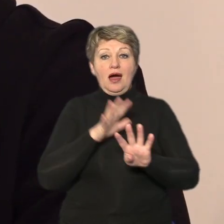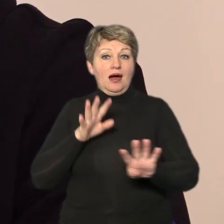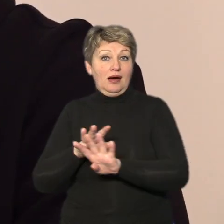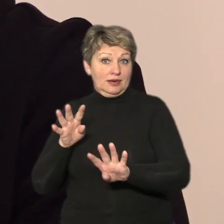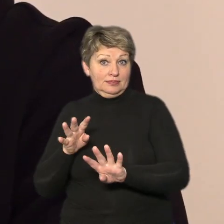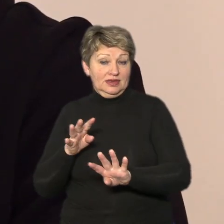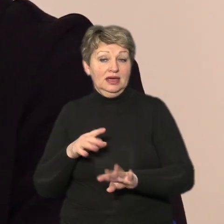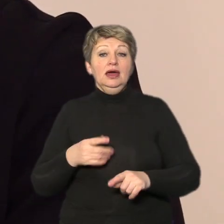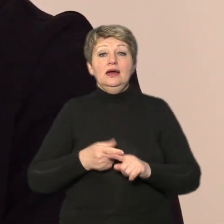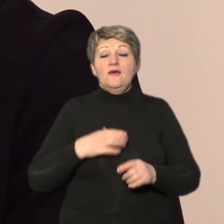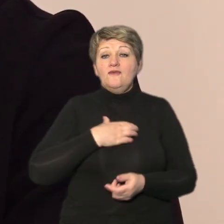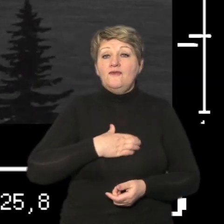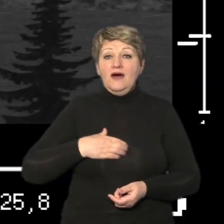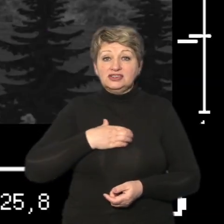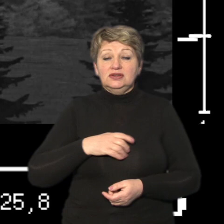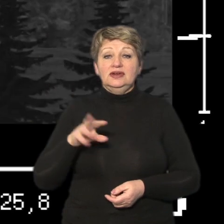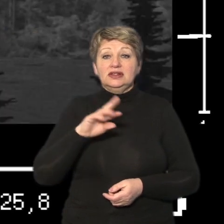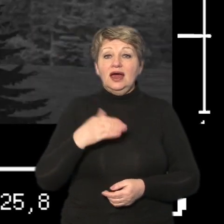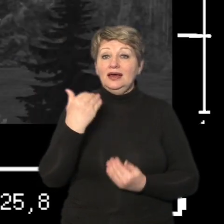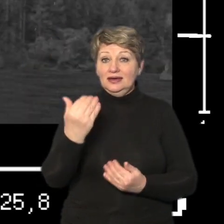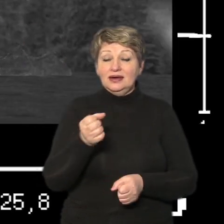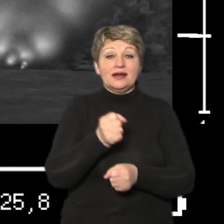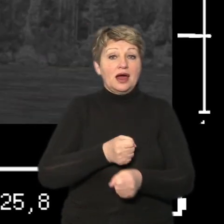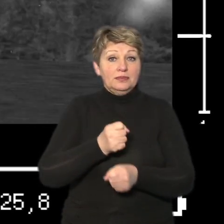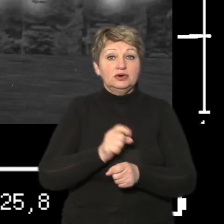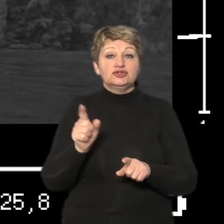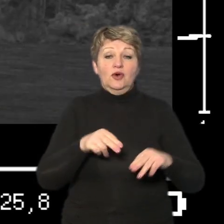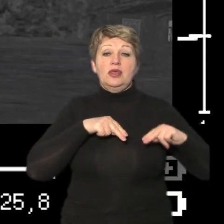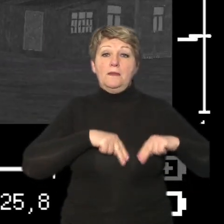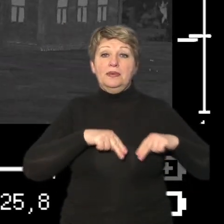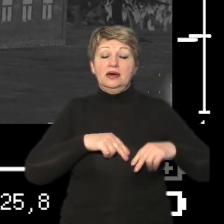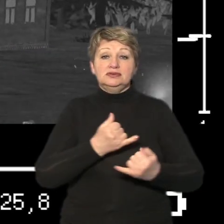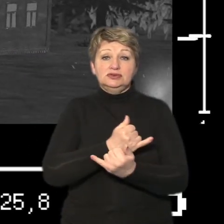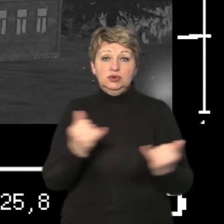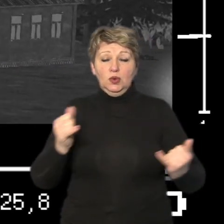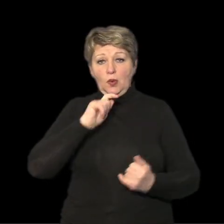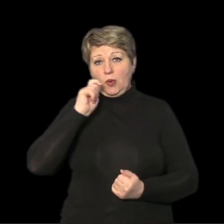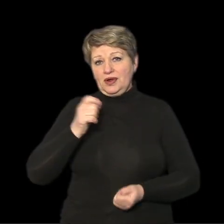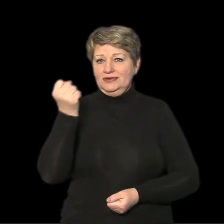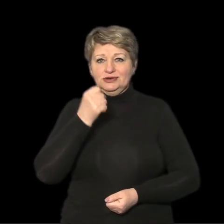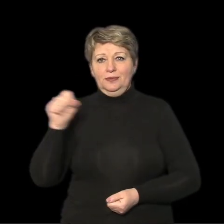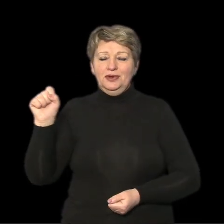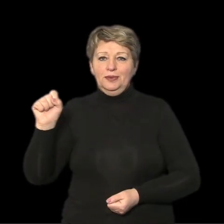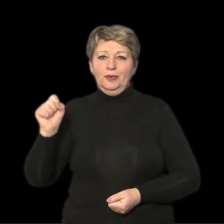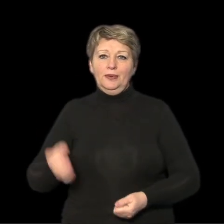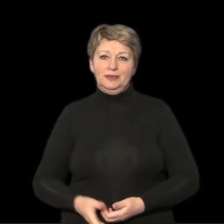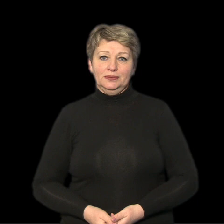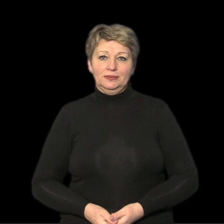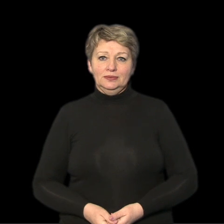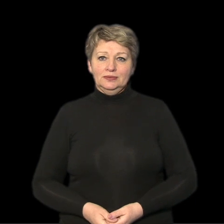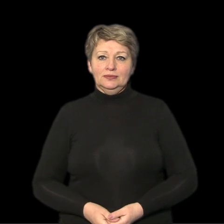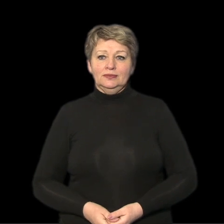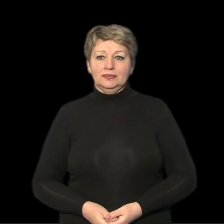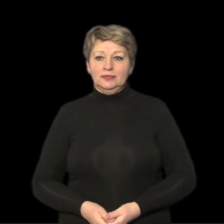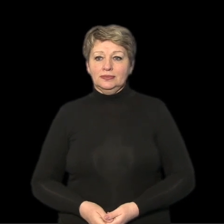Микита та не важливіше для них як для розробників що вона працює на українську перемогу Віктори Гончарук Максим Шевченко Суспільна